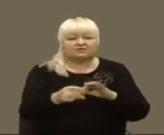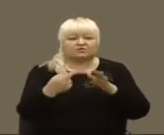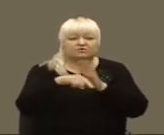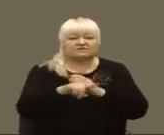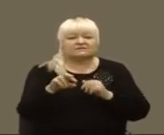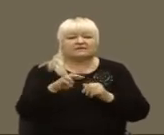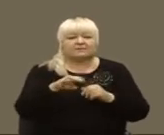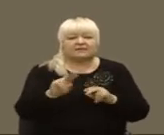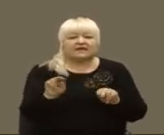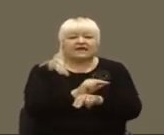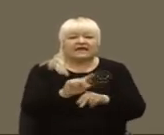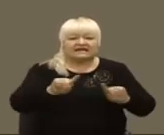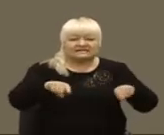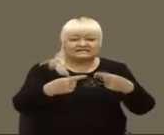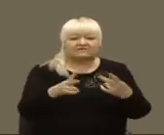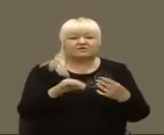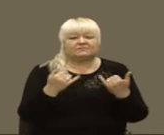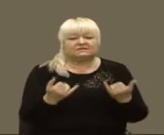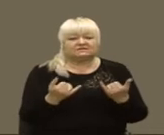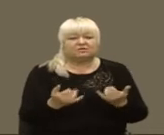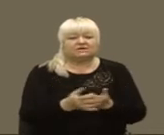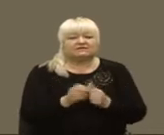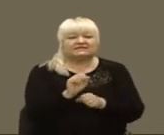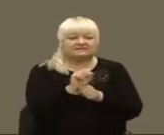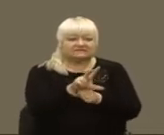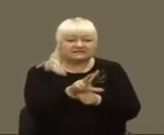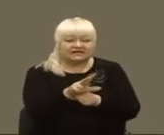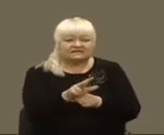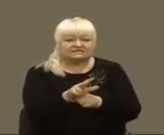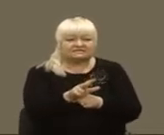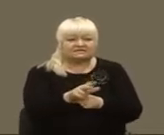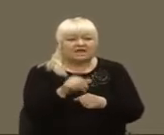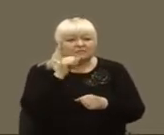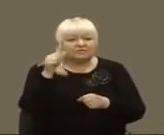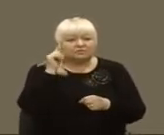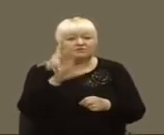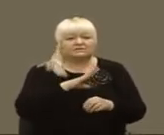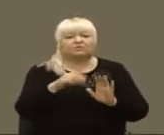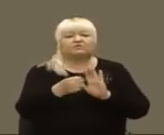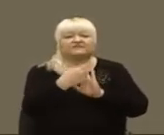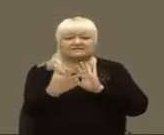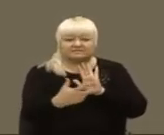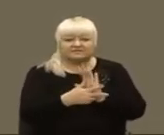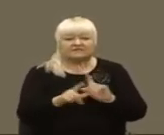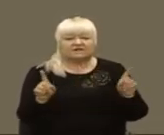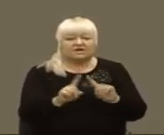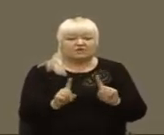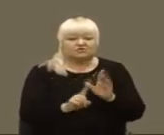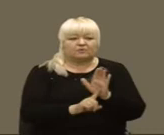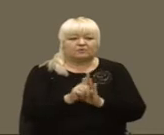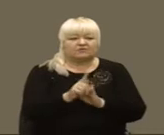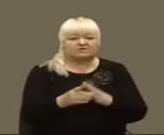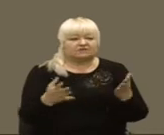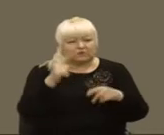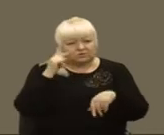реставруємо на сьогодні, значить, ми реставруємо 13 пам'яток, в минулому році було 18, тобто, щоб почати якось,